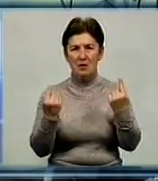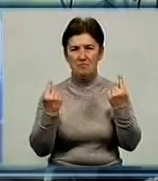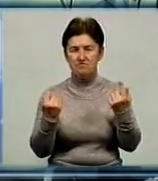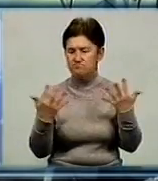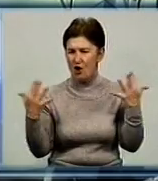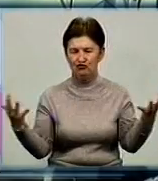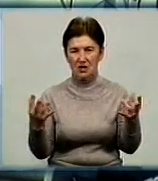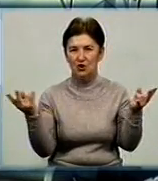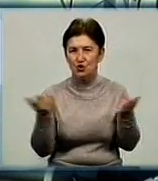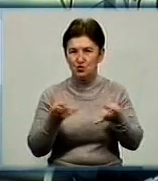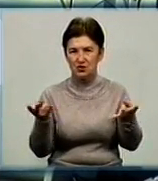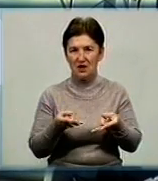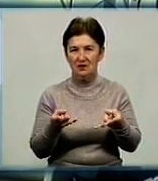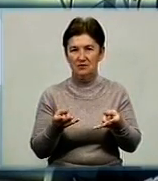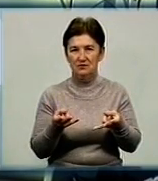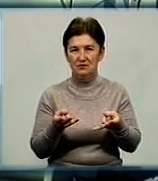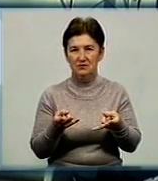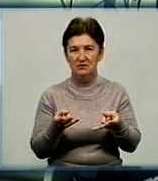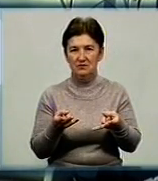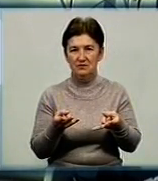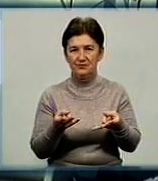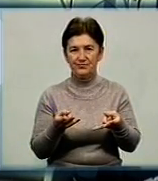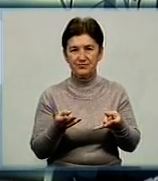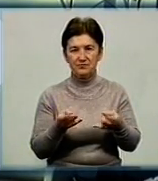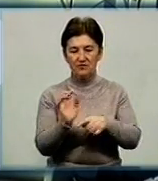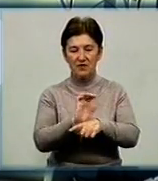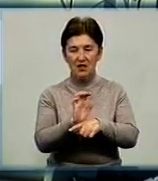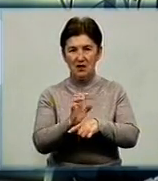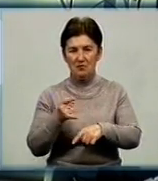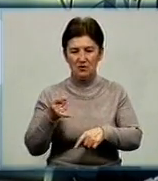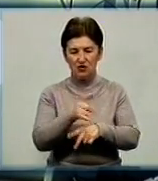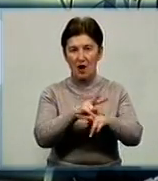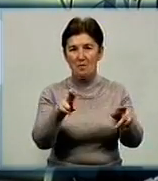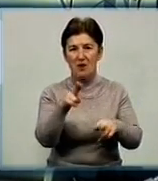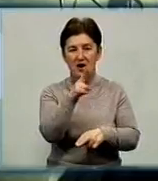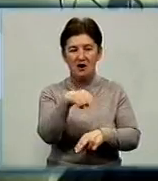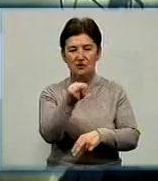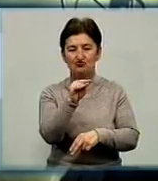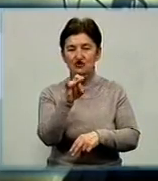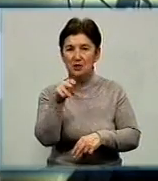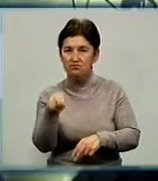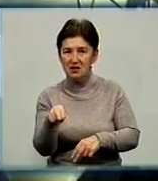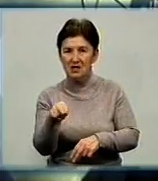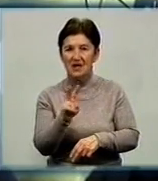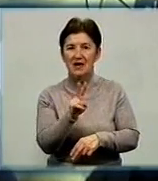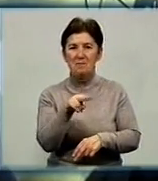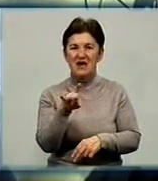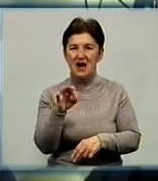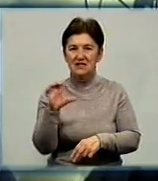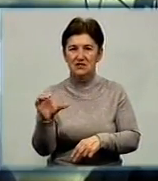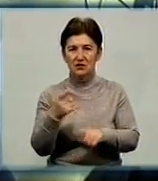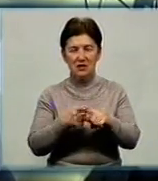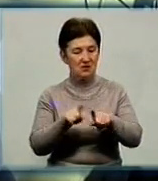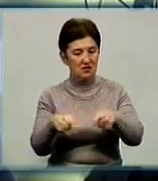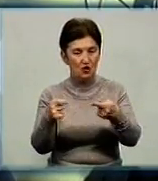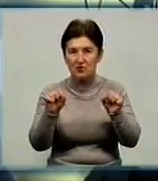в автомобілях типу джип, пікап. Автомобільність просто дає